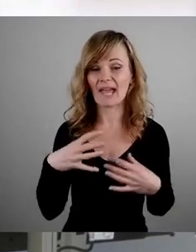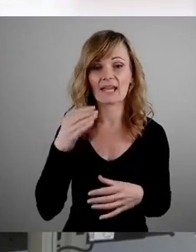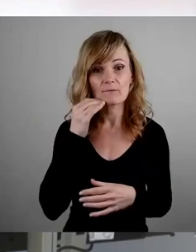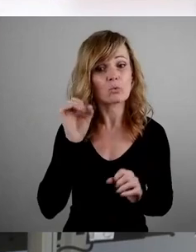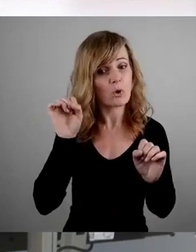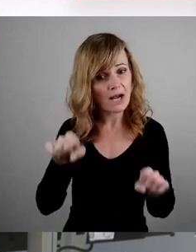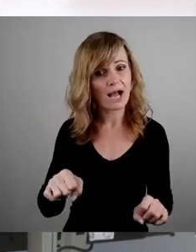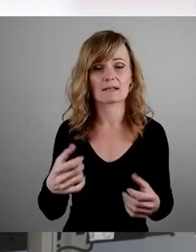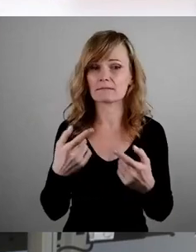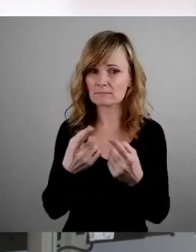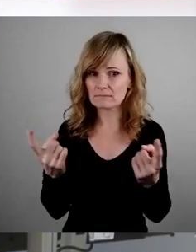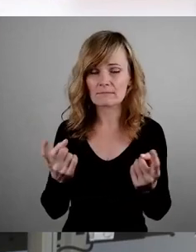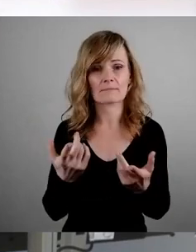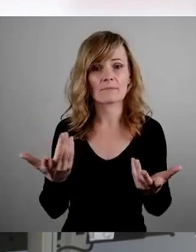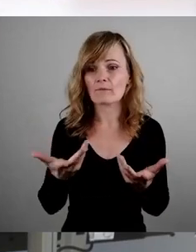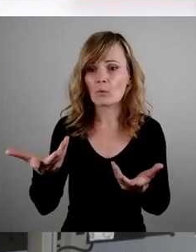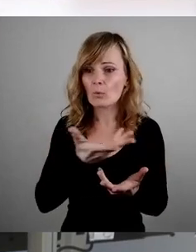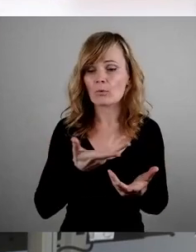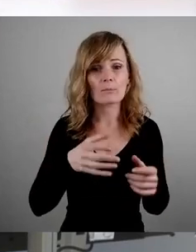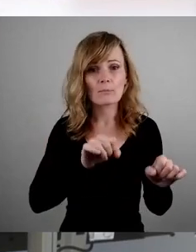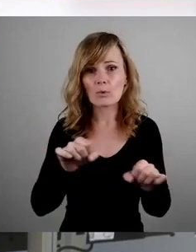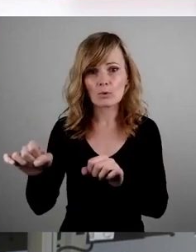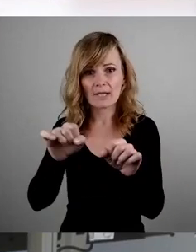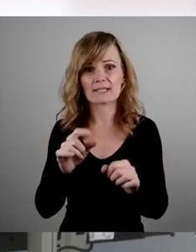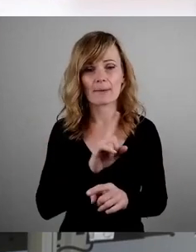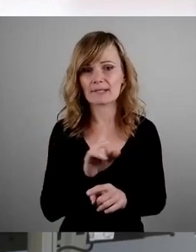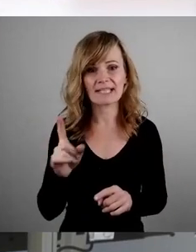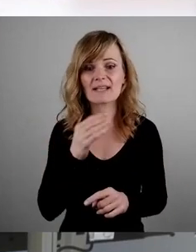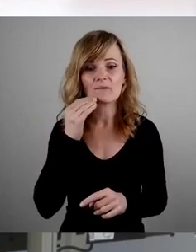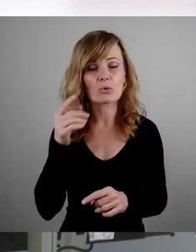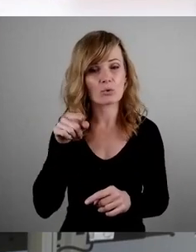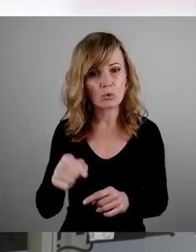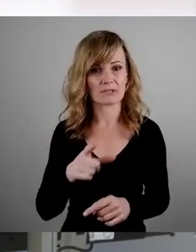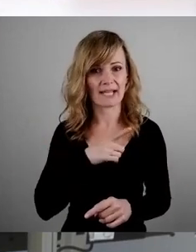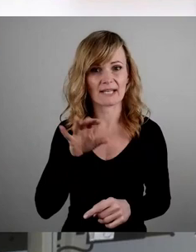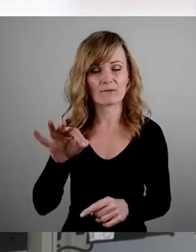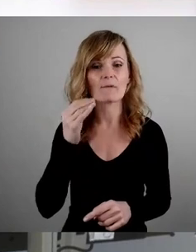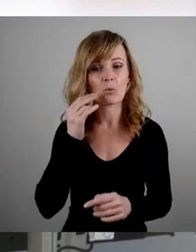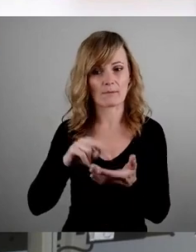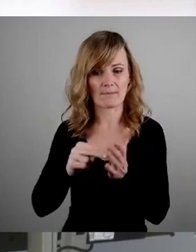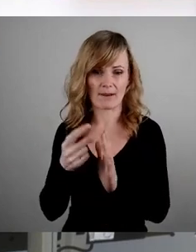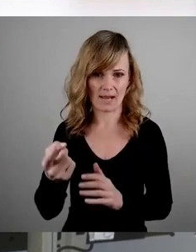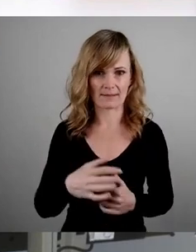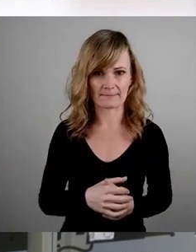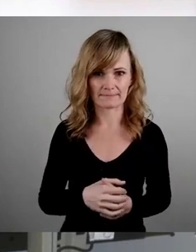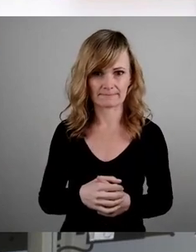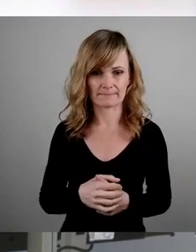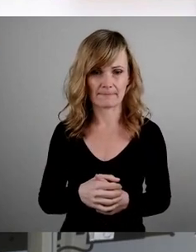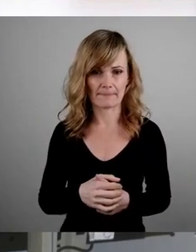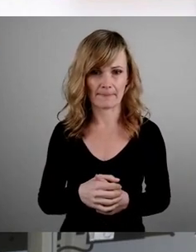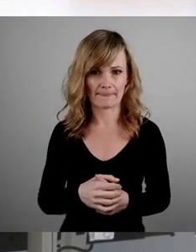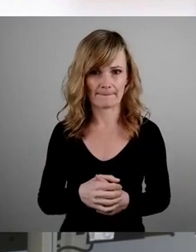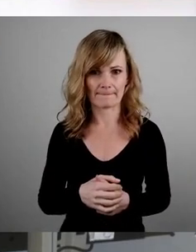all jenen Gegenden, wo es möglich ist, aber nicht in Wohnungen, die eigentlich fürs Wohnen vorgesehen sind. Auf der